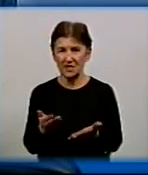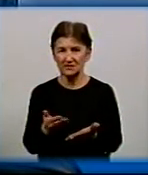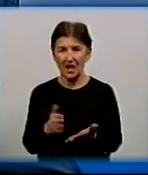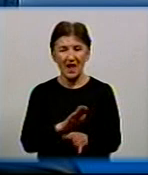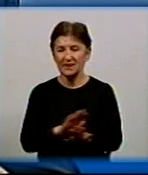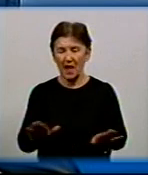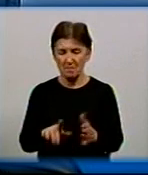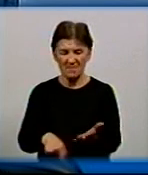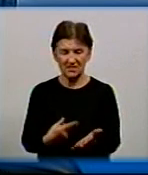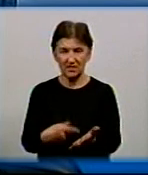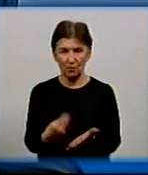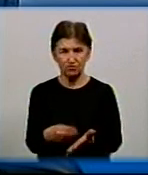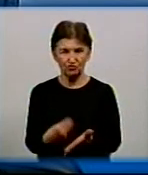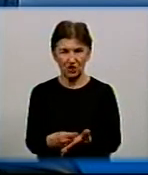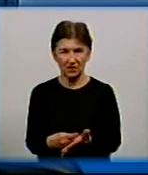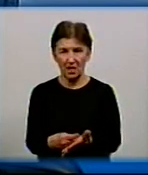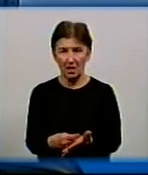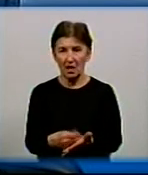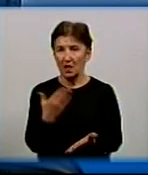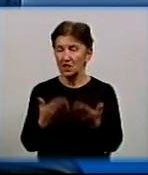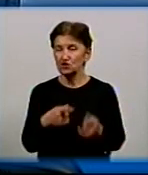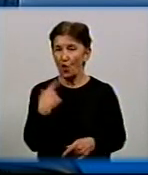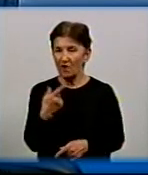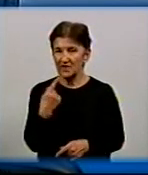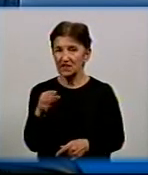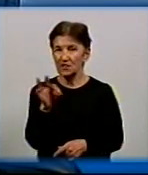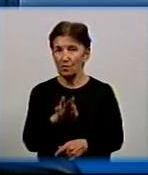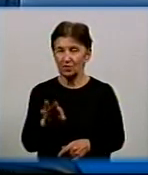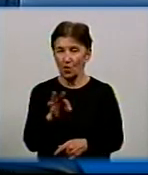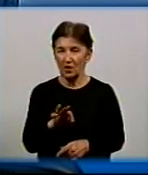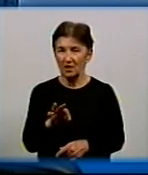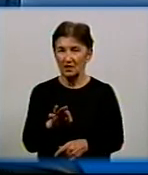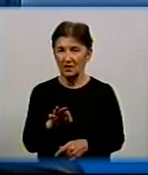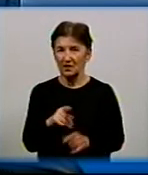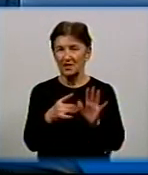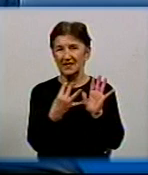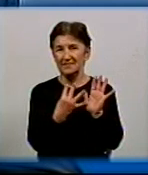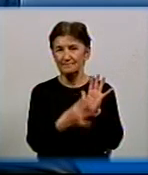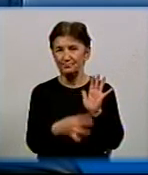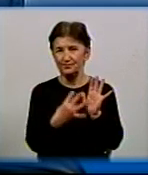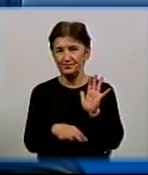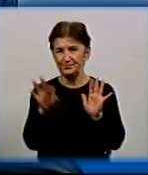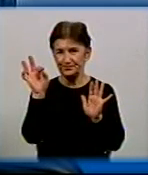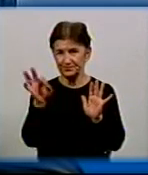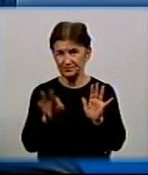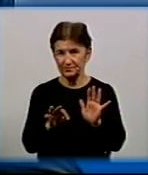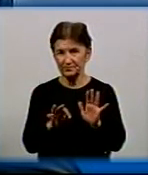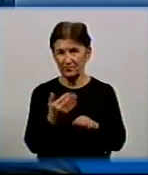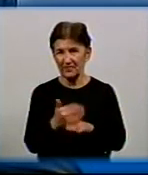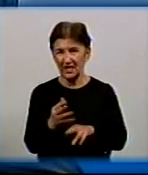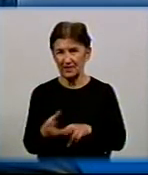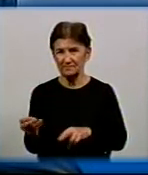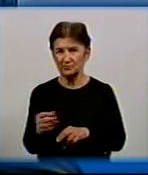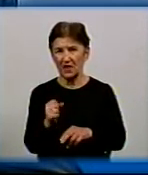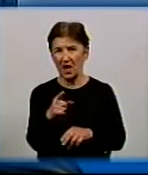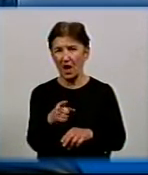бюджет. Це якщо говорити про реструктуризацію. Якщо говорити про 90% розрахунків, а в разі з 1 грудня це